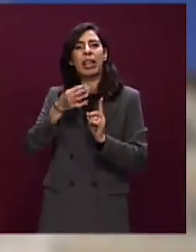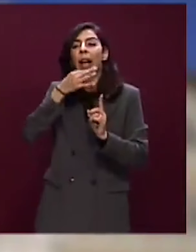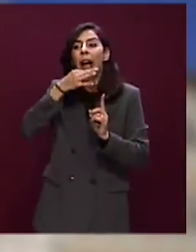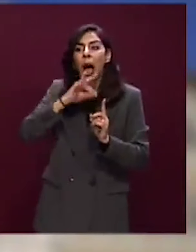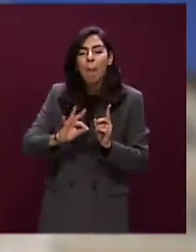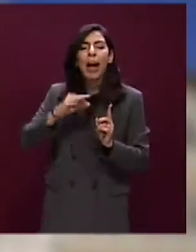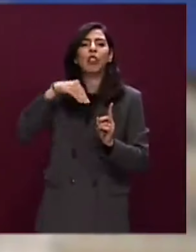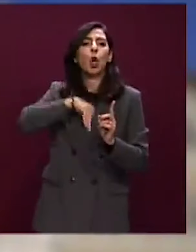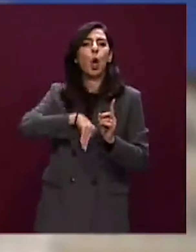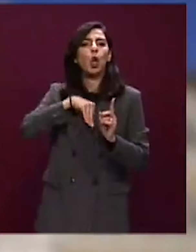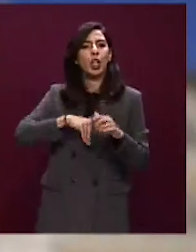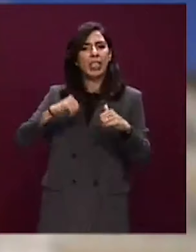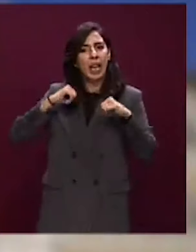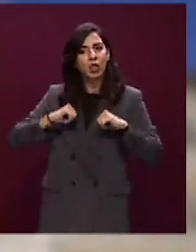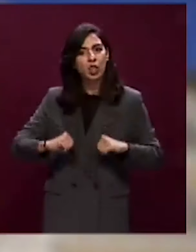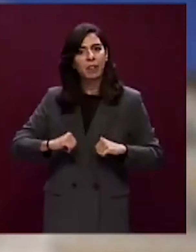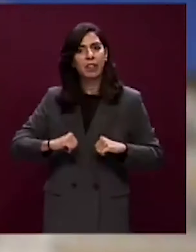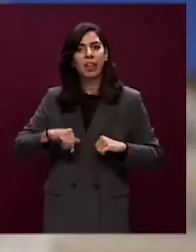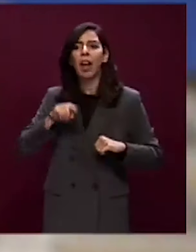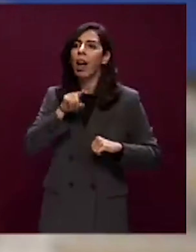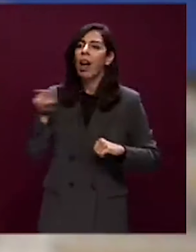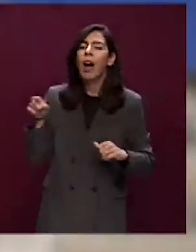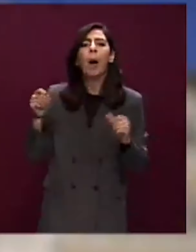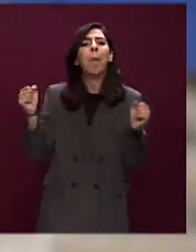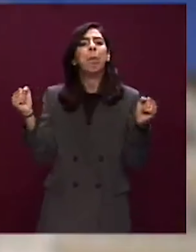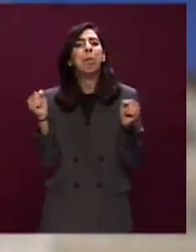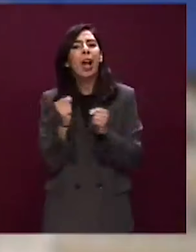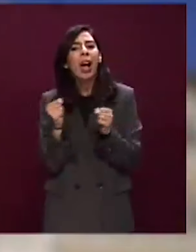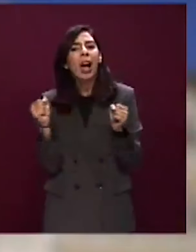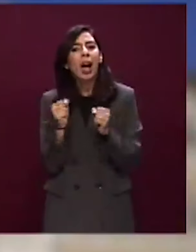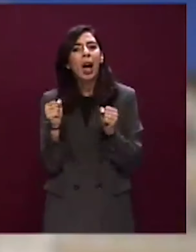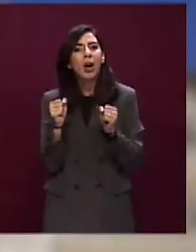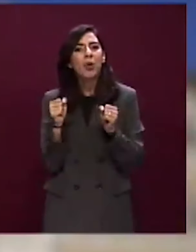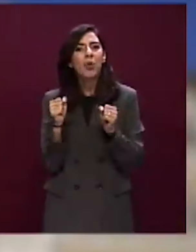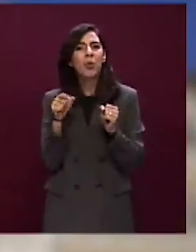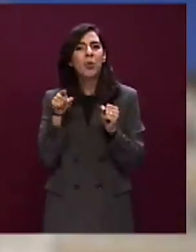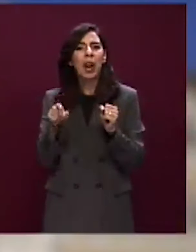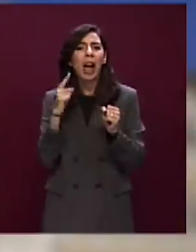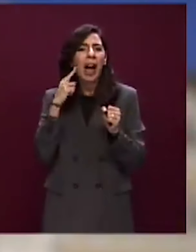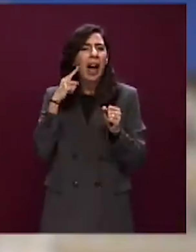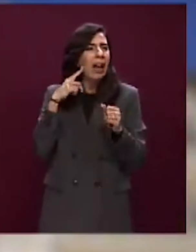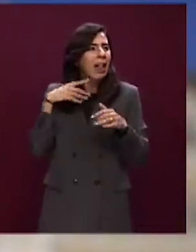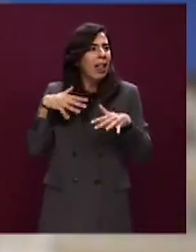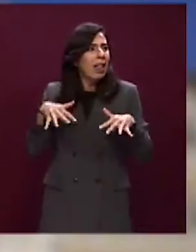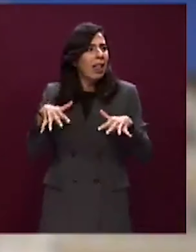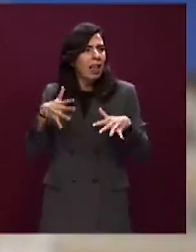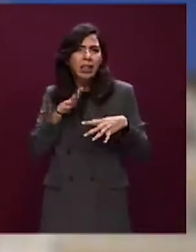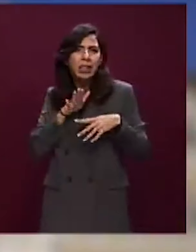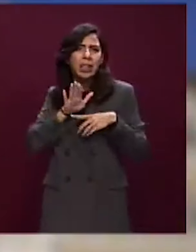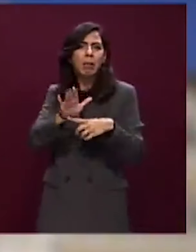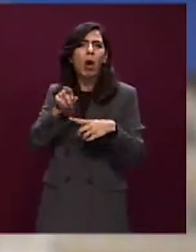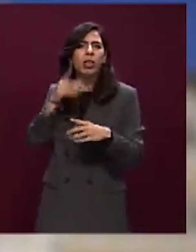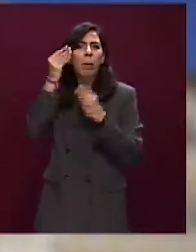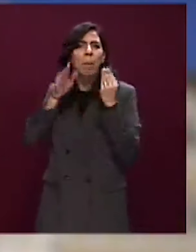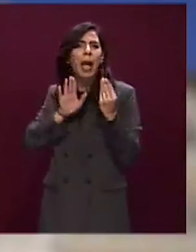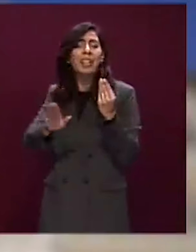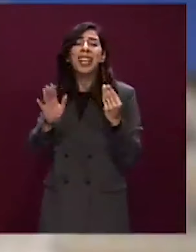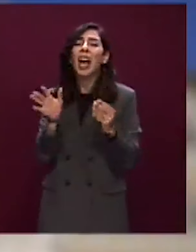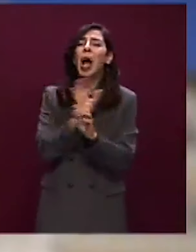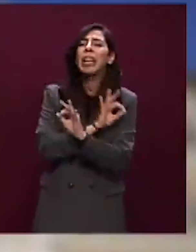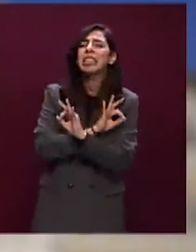civica e di non aver paura e di non essere mai intimoriti nel dichiararla, nel esprimerla.